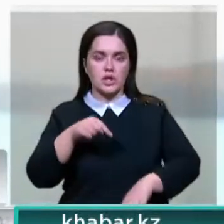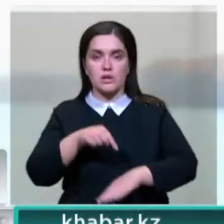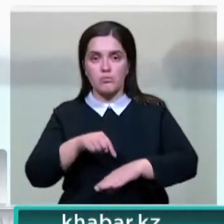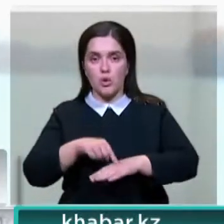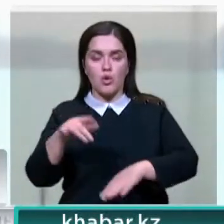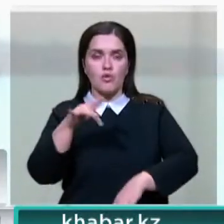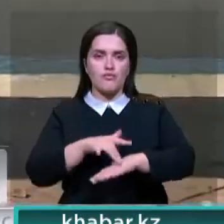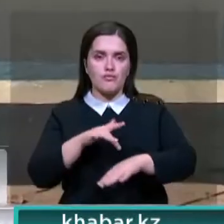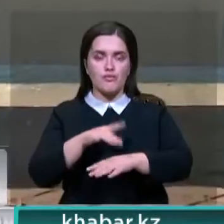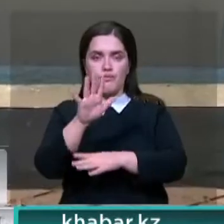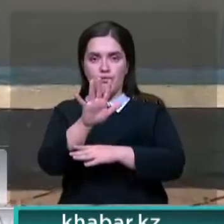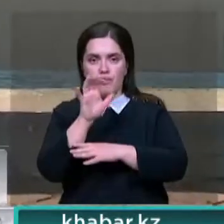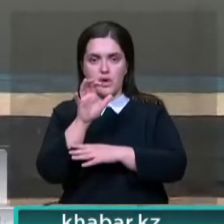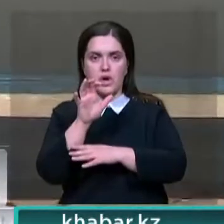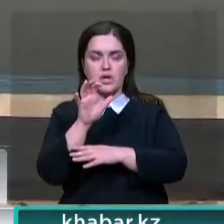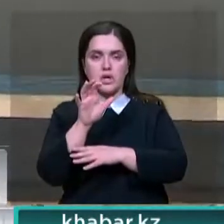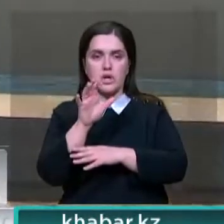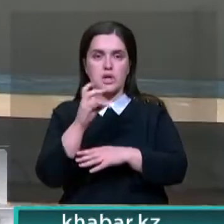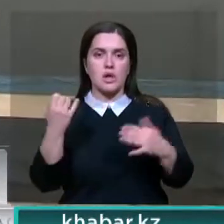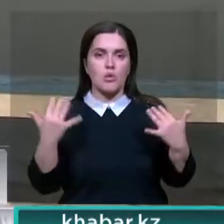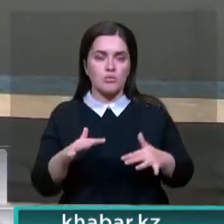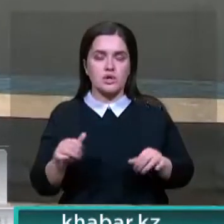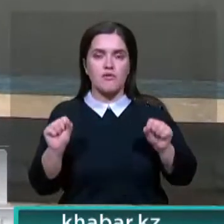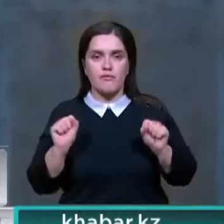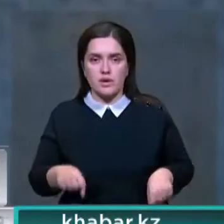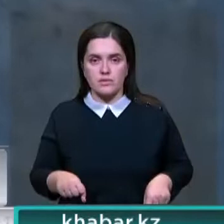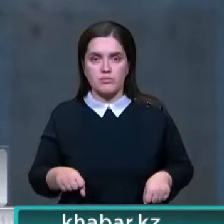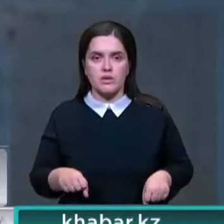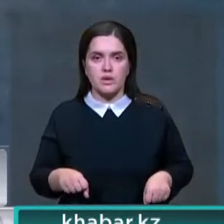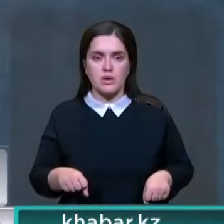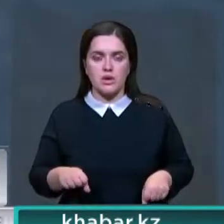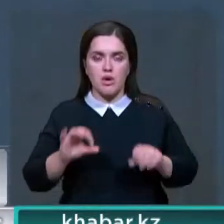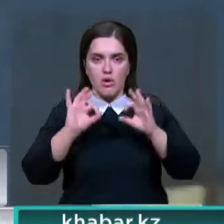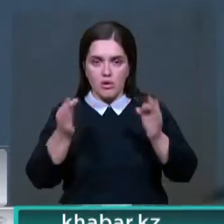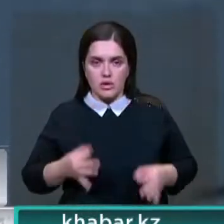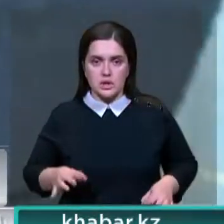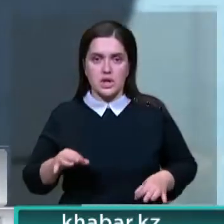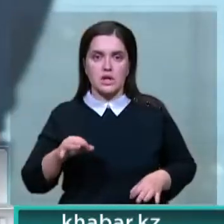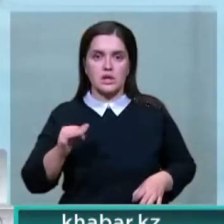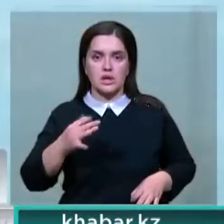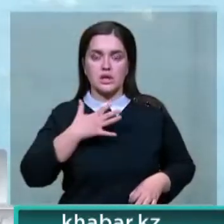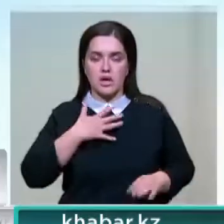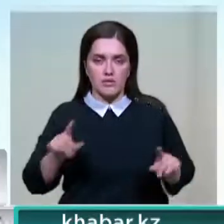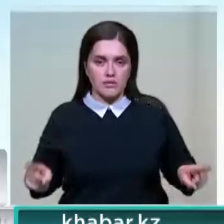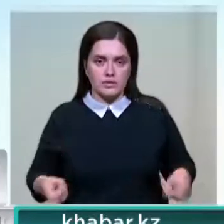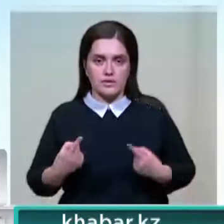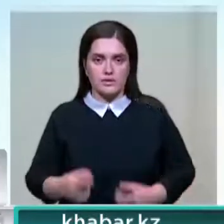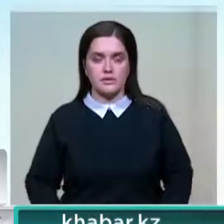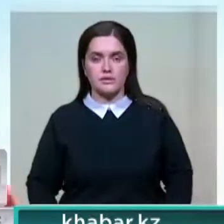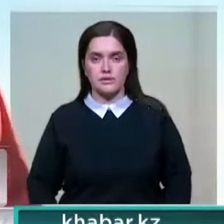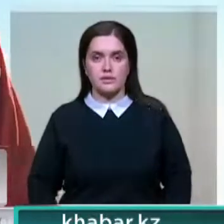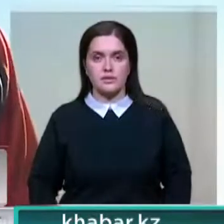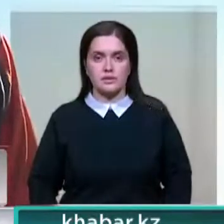увлекается фотографией и не упускает возможности запечатлеть осенние пейзажи. Заодно и дыхание восстанавливает. Да,